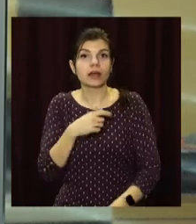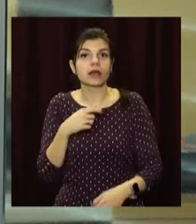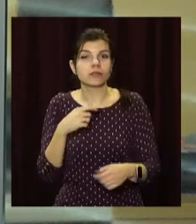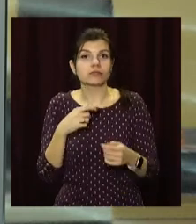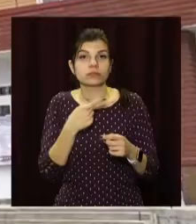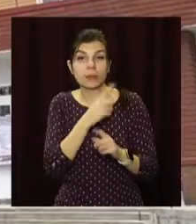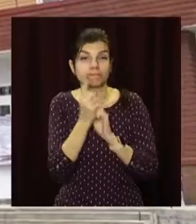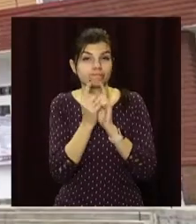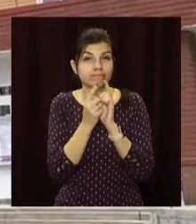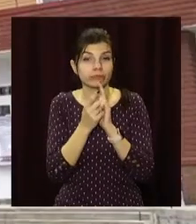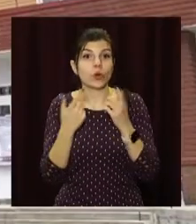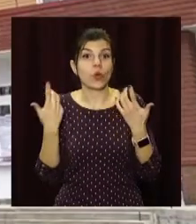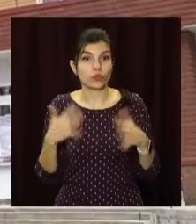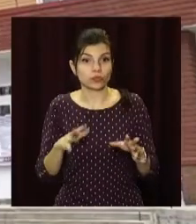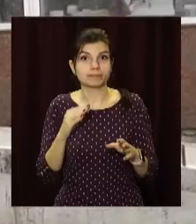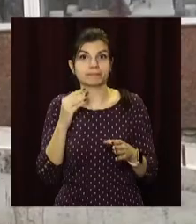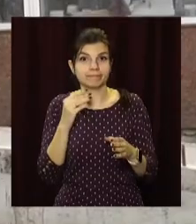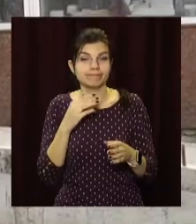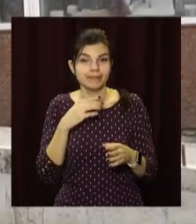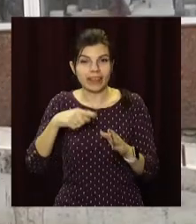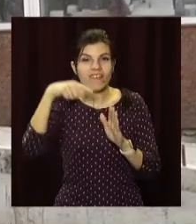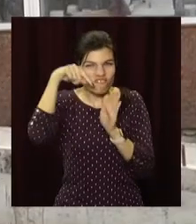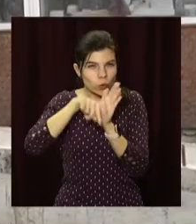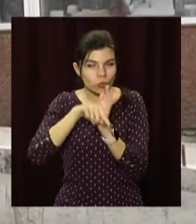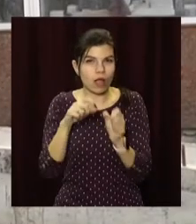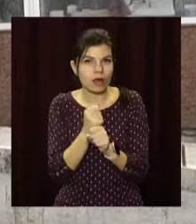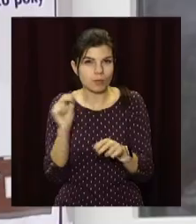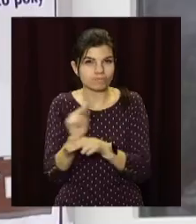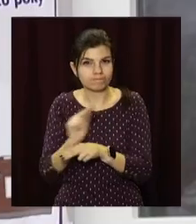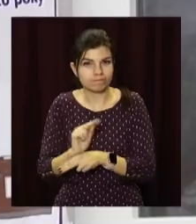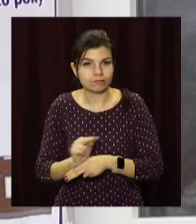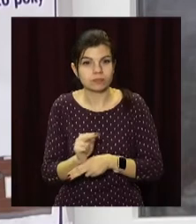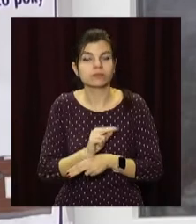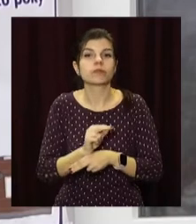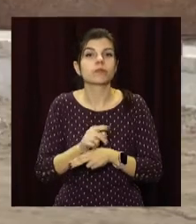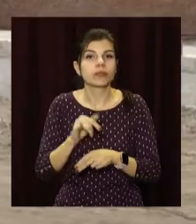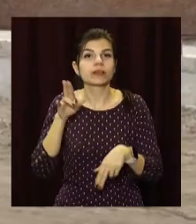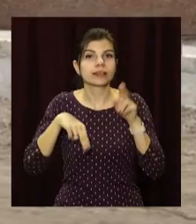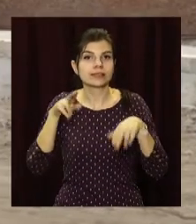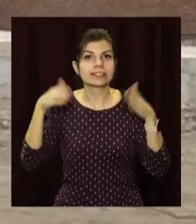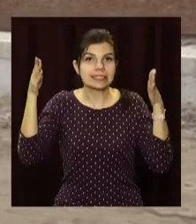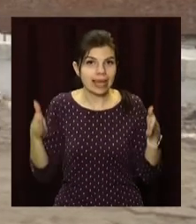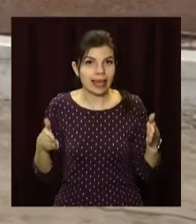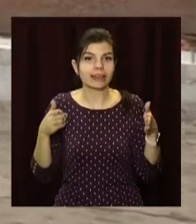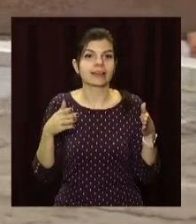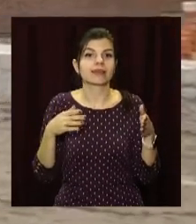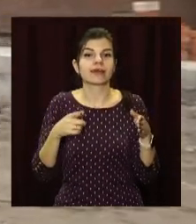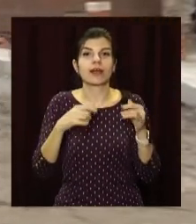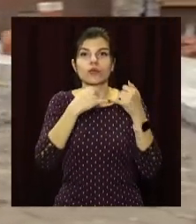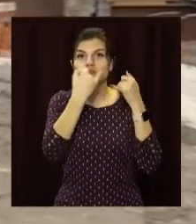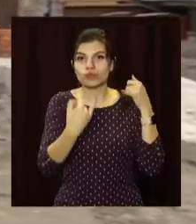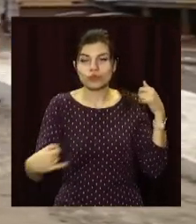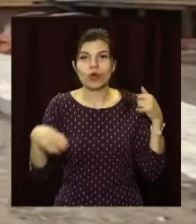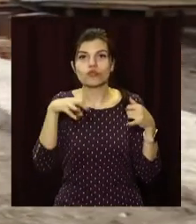Реконструкція там вже у розпалі, роботи йдуть всередині. Підрядники оздоблюють приміщення та фарбують стіни, підводять кабель під